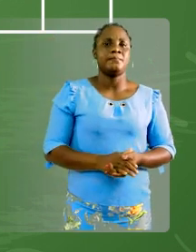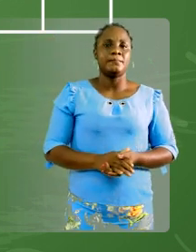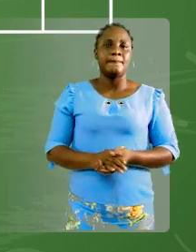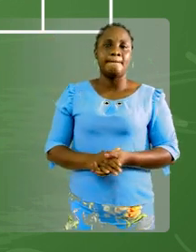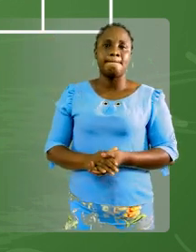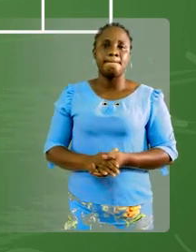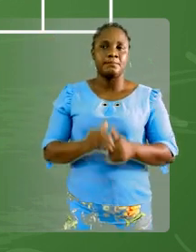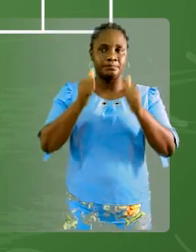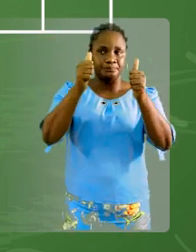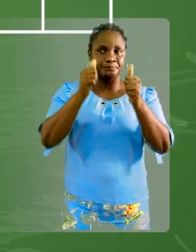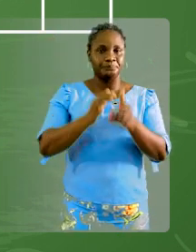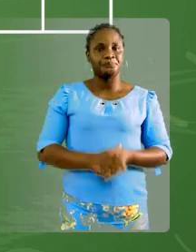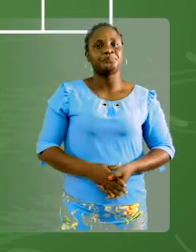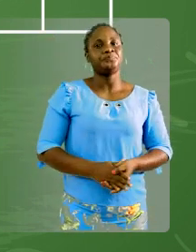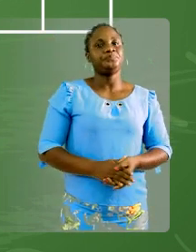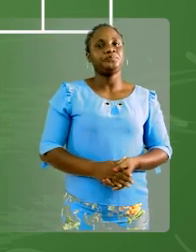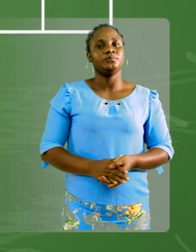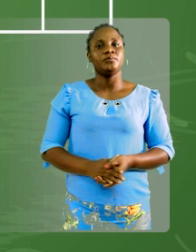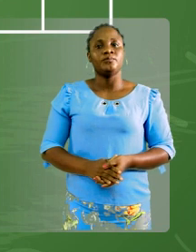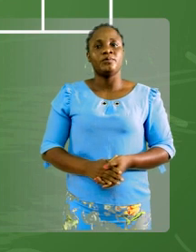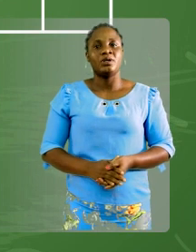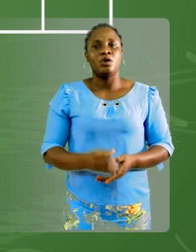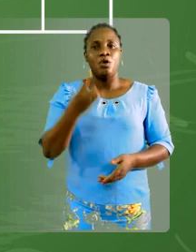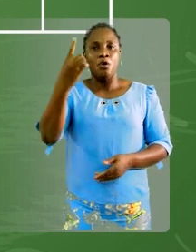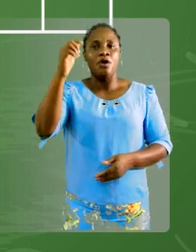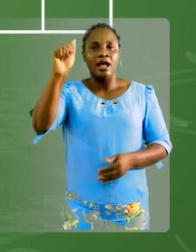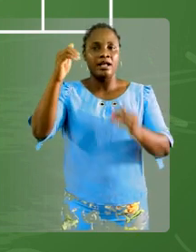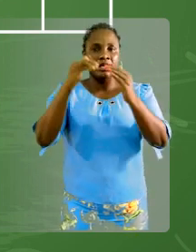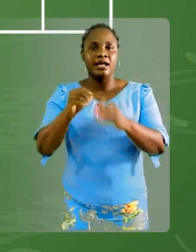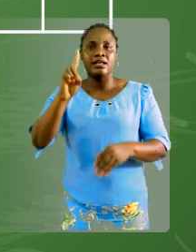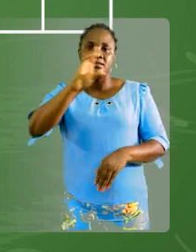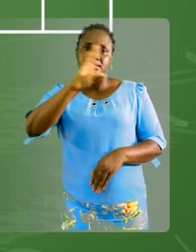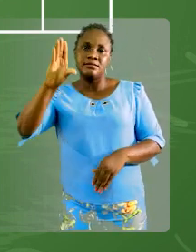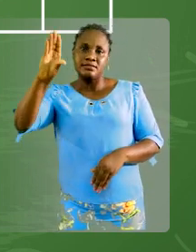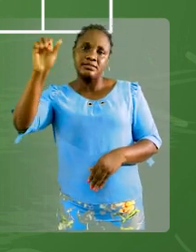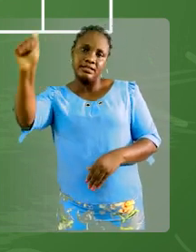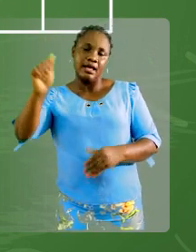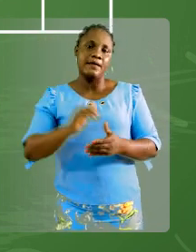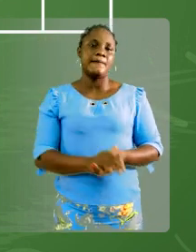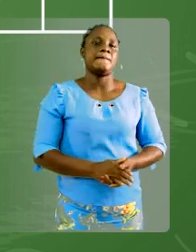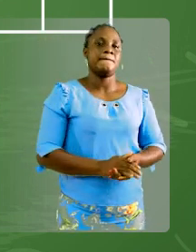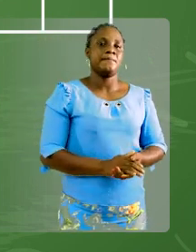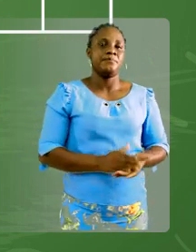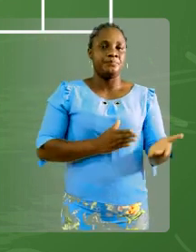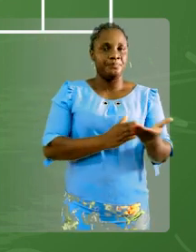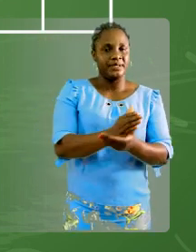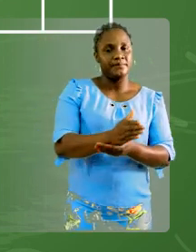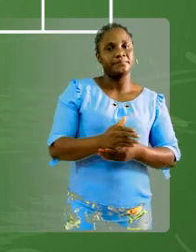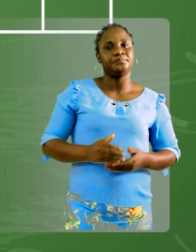Ça va ? Un a égale à cent centi-a. Bien.